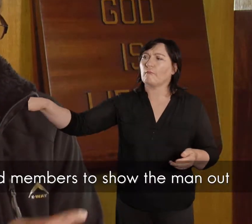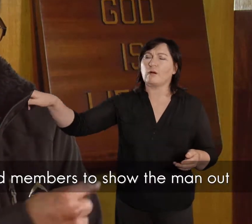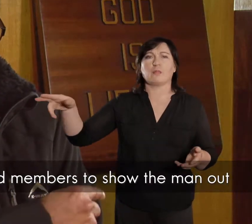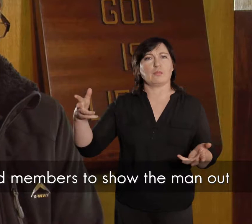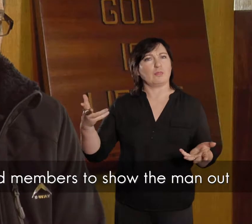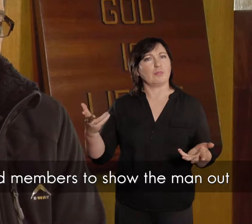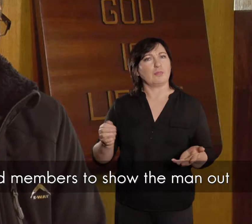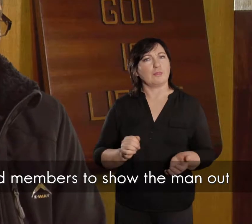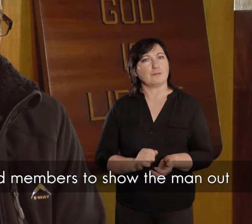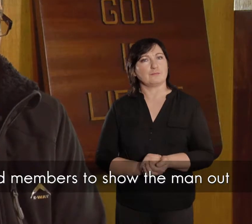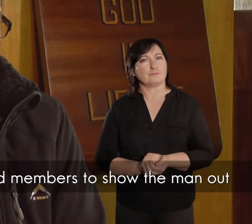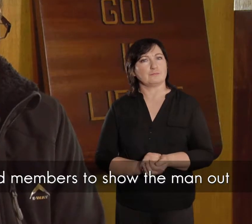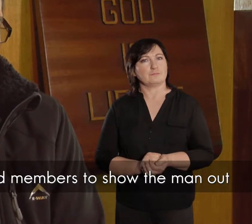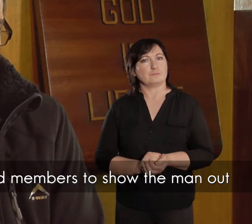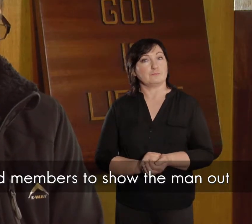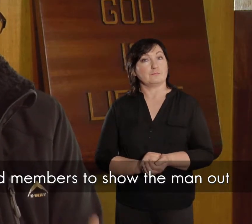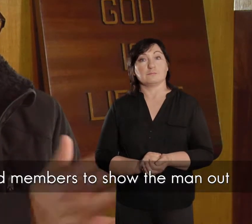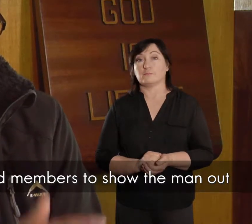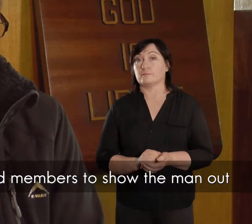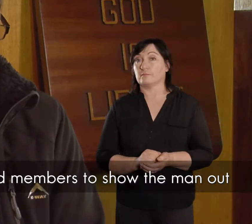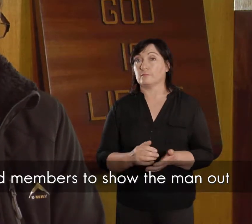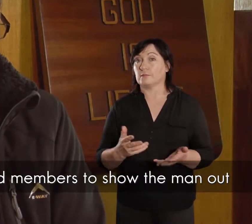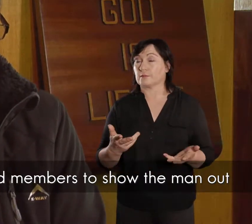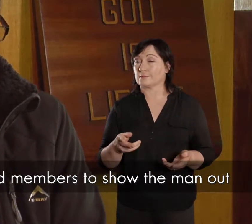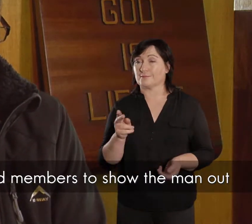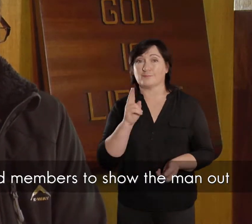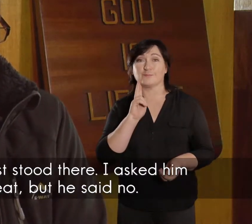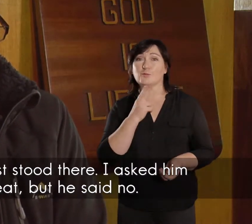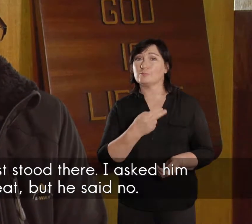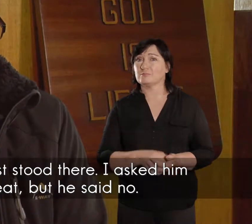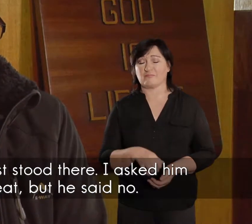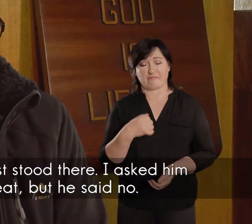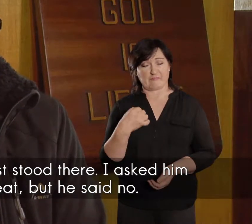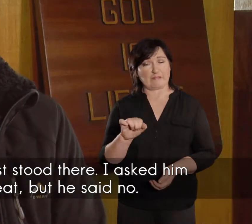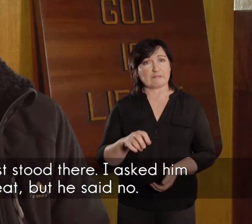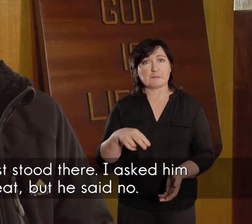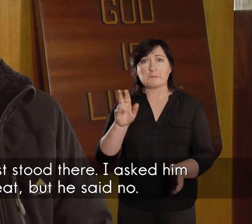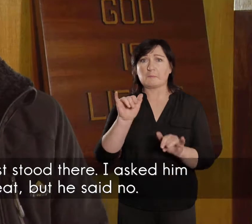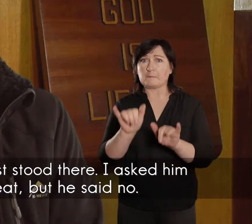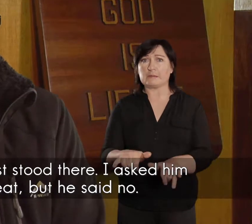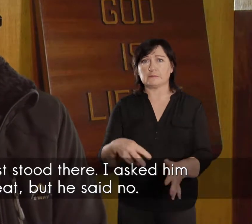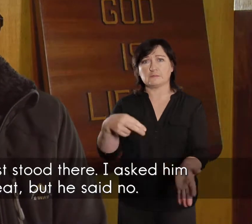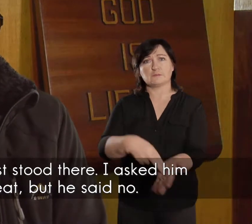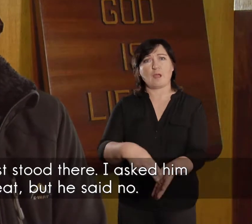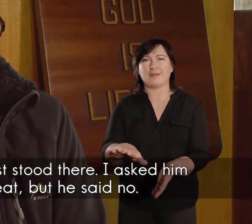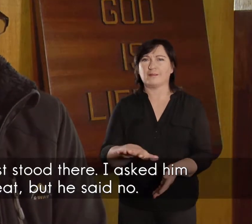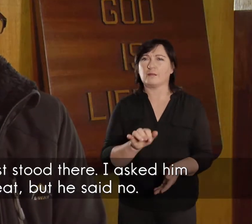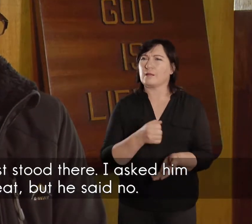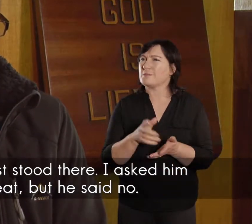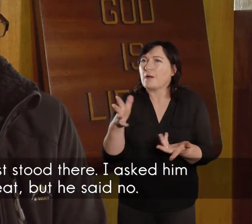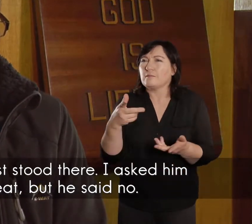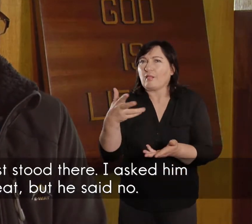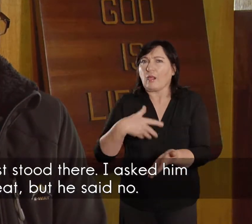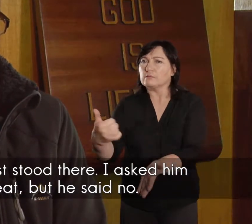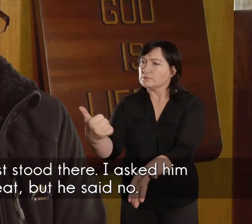ek wees toe, kyk, hier vir die oom, begeleid die oom nou maar rustig uit, neerai, en, die oom het geblei